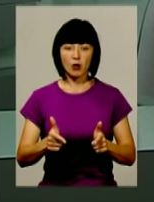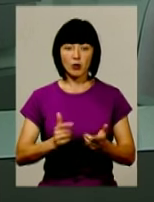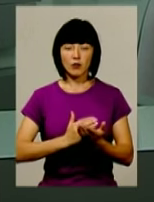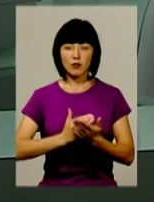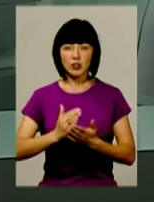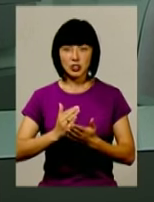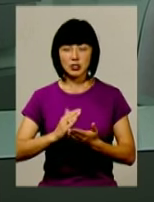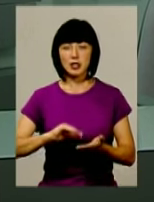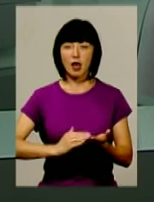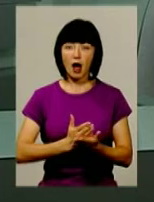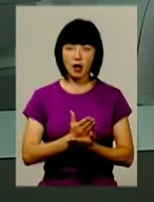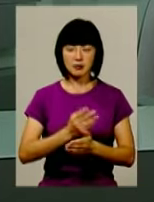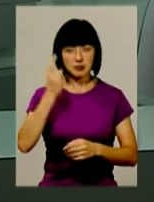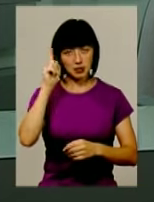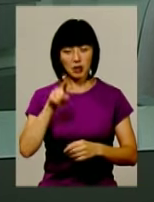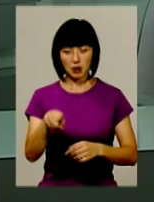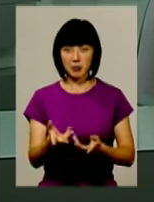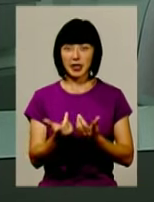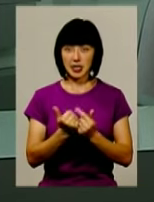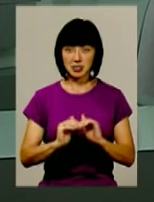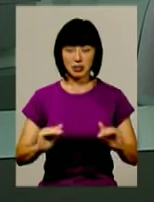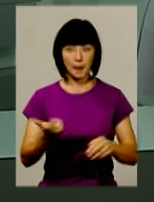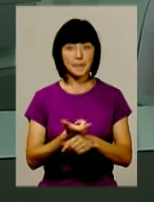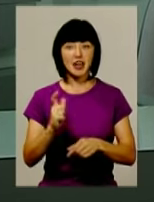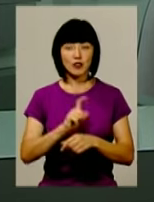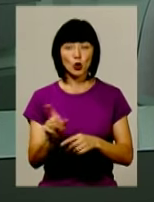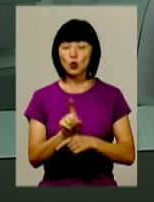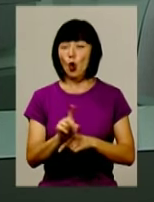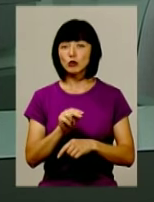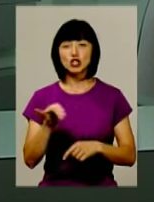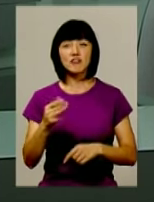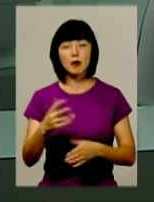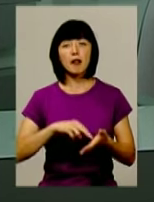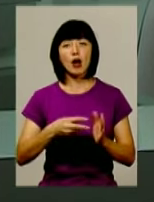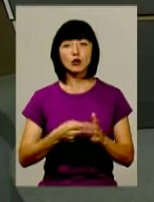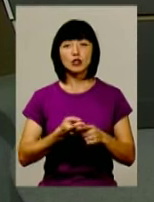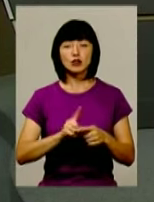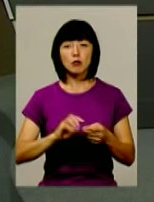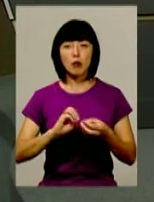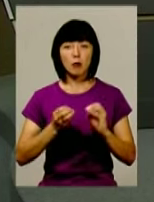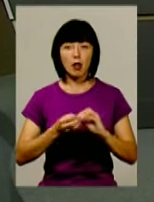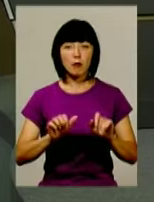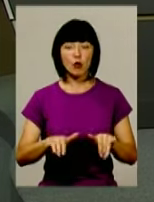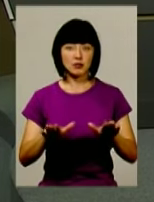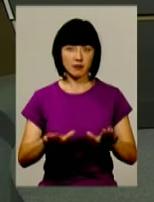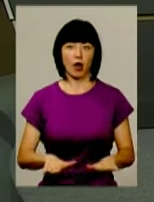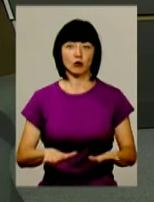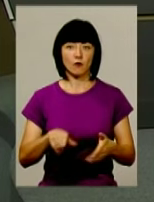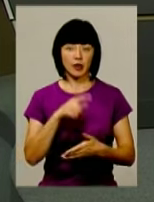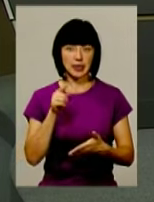якість знань, то там кількість учнів вже перевищує норму. Чи ви плануєте цю проблему якось розв'язувати?